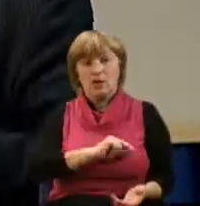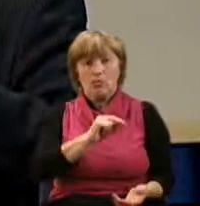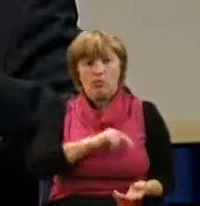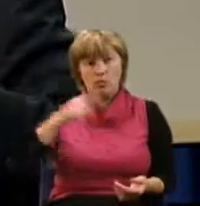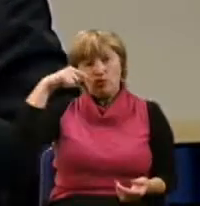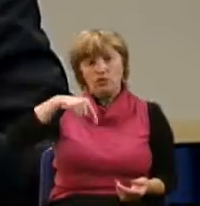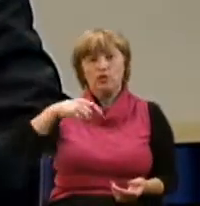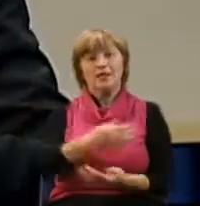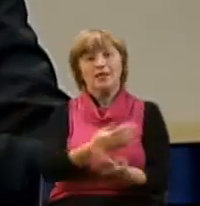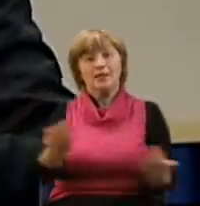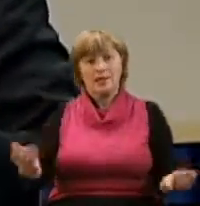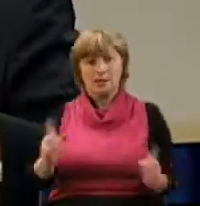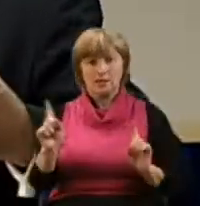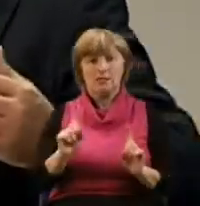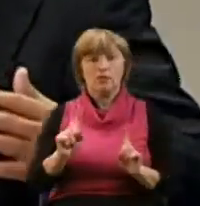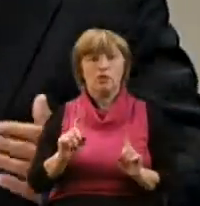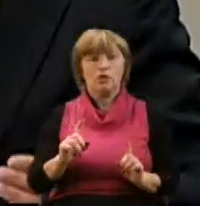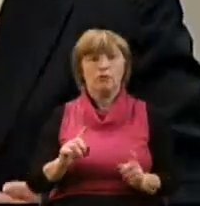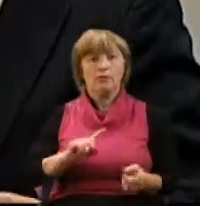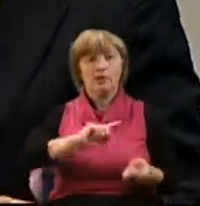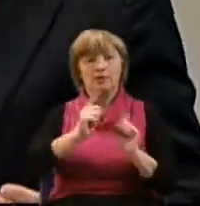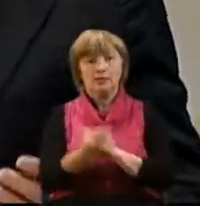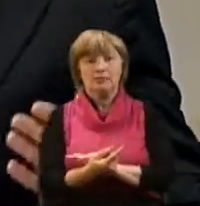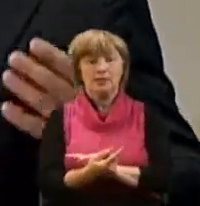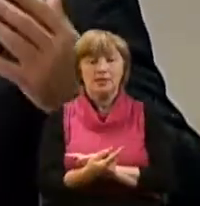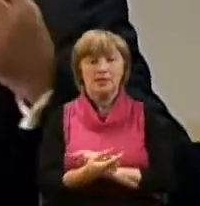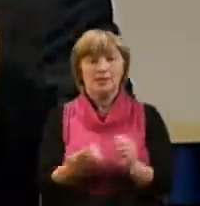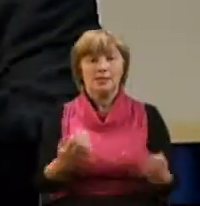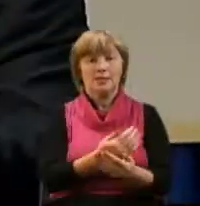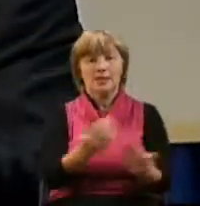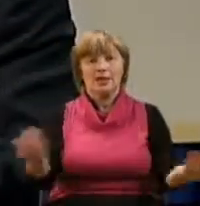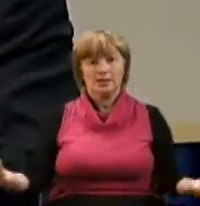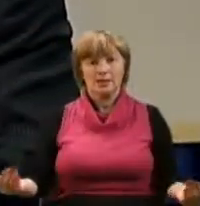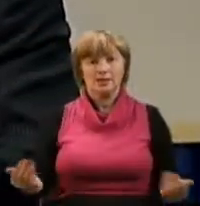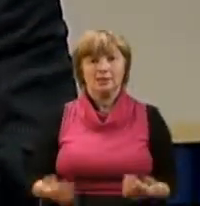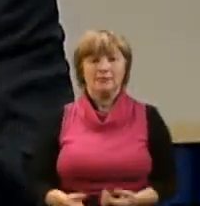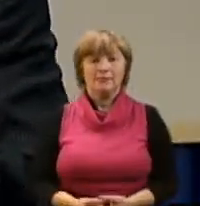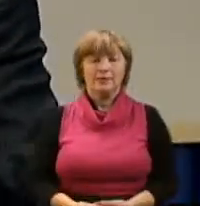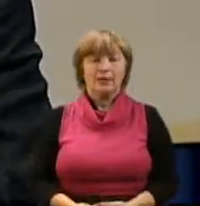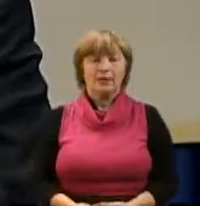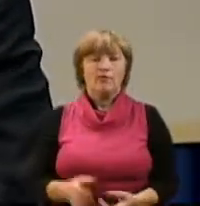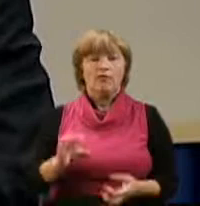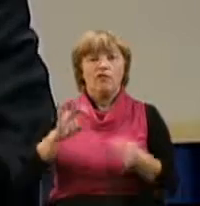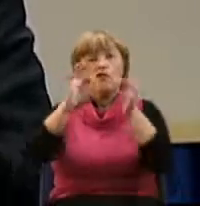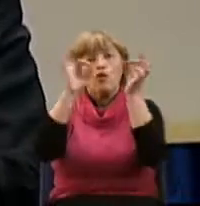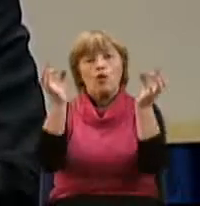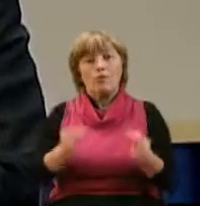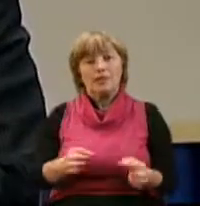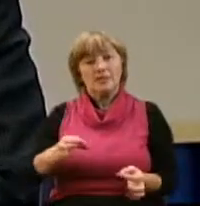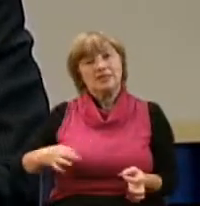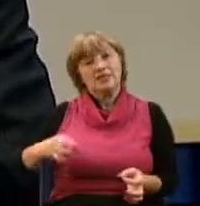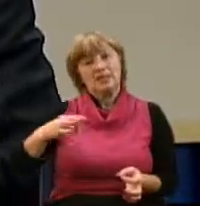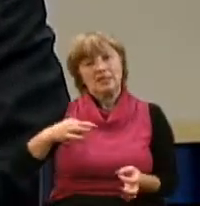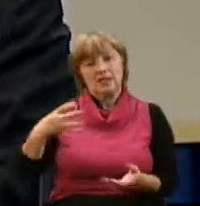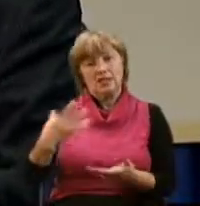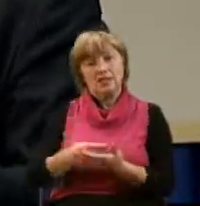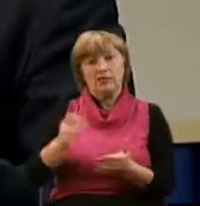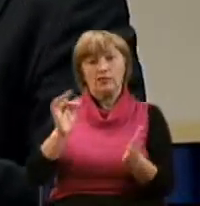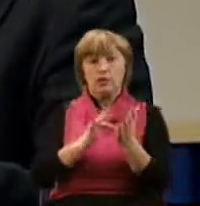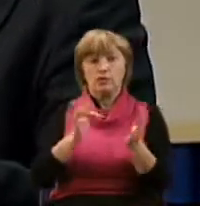внутри нас для того, чтобы преобразовать и изменить нас в образ Сына Своего